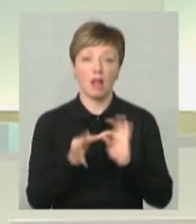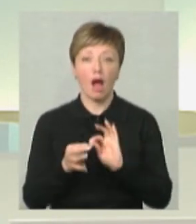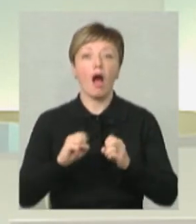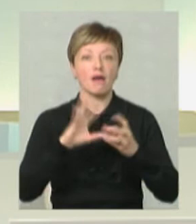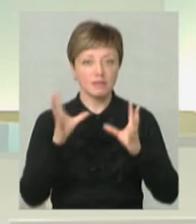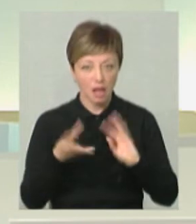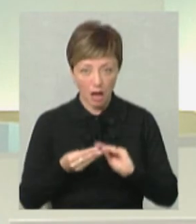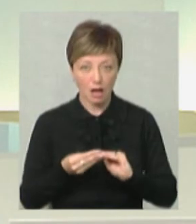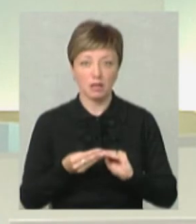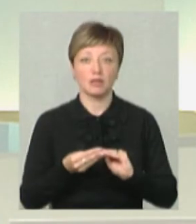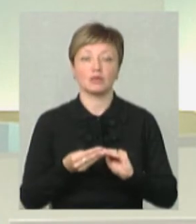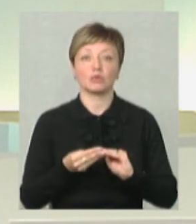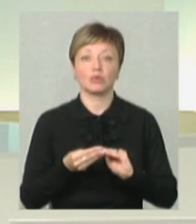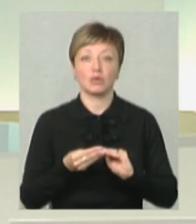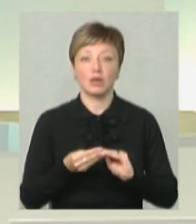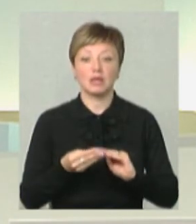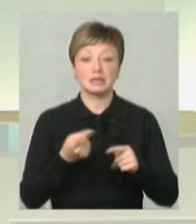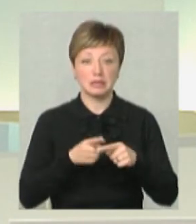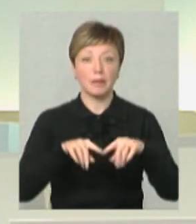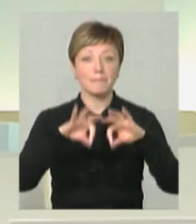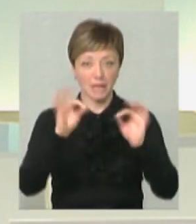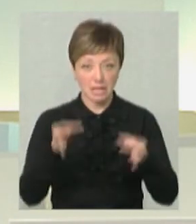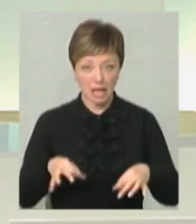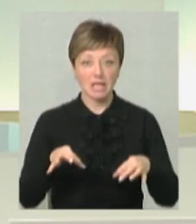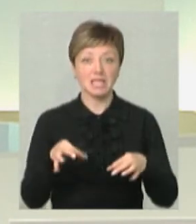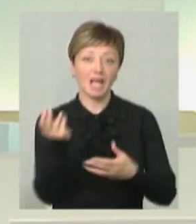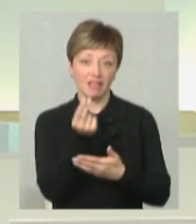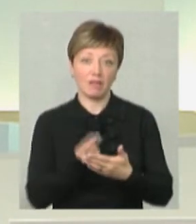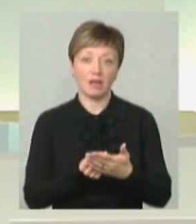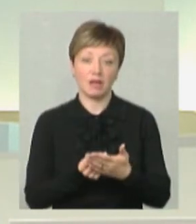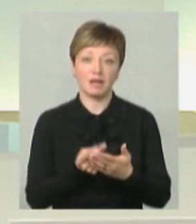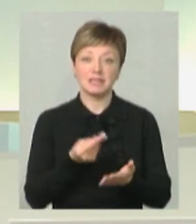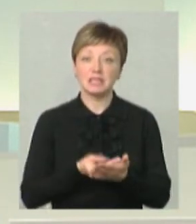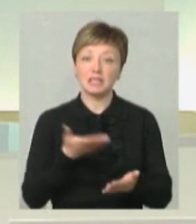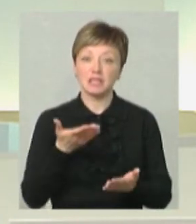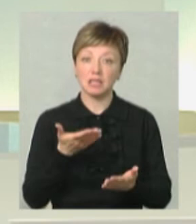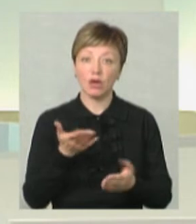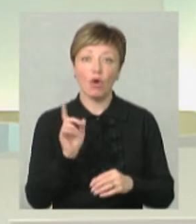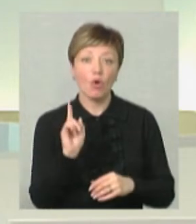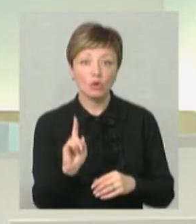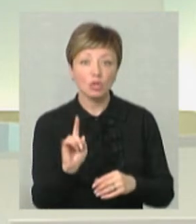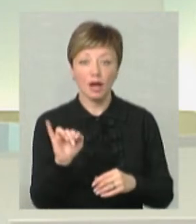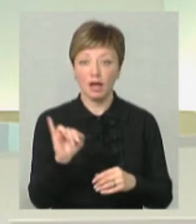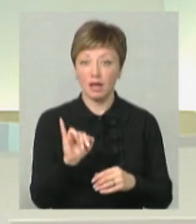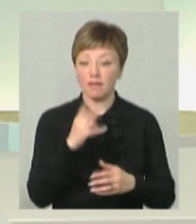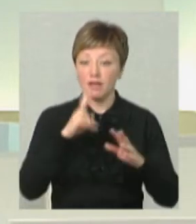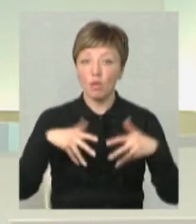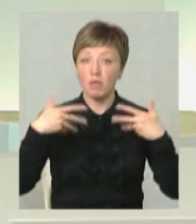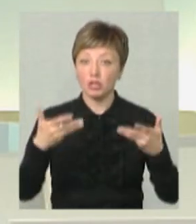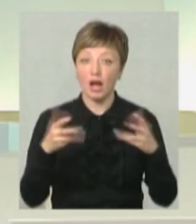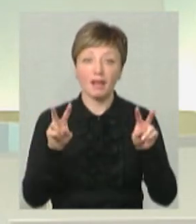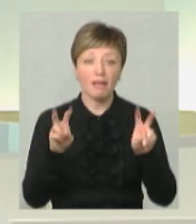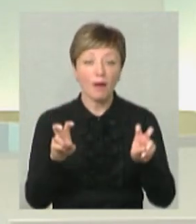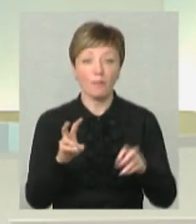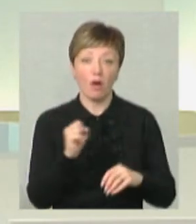А взагалі, то є мистецький твір. Сам по собі він цінний. Хоча він і відображає якусь